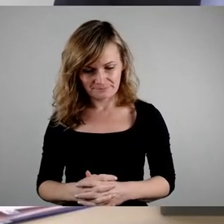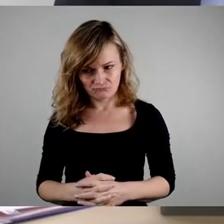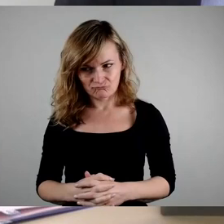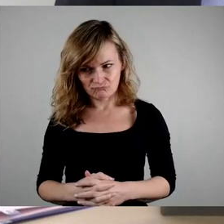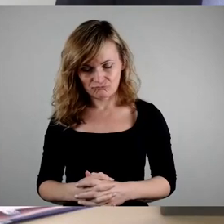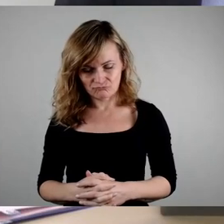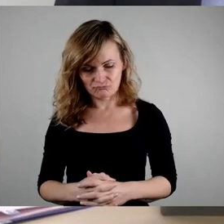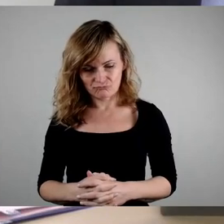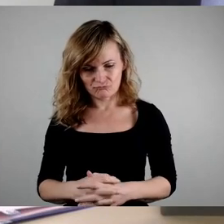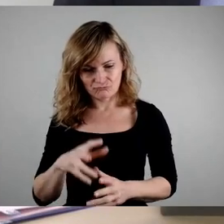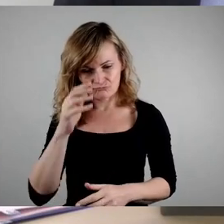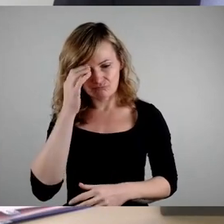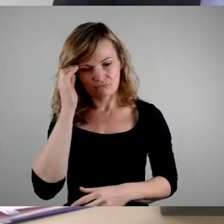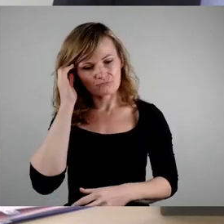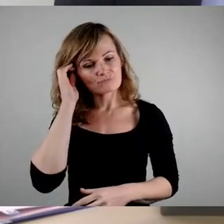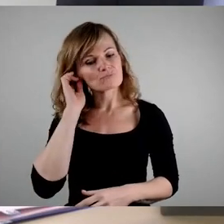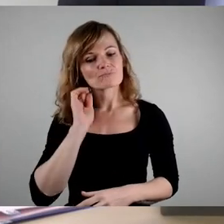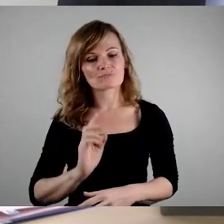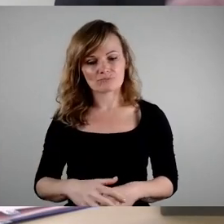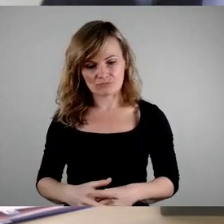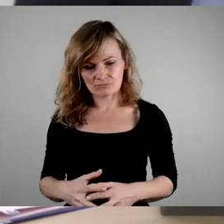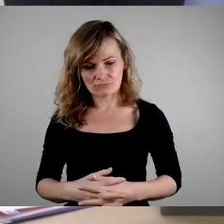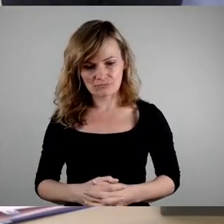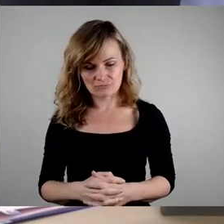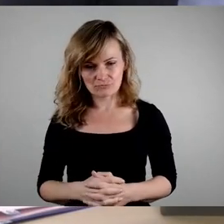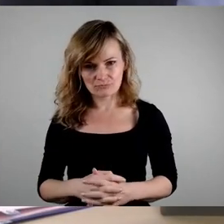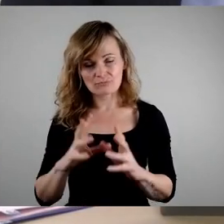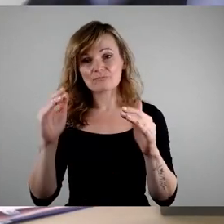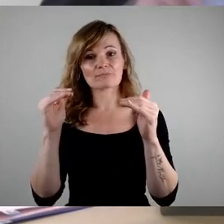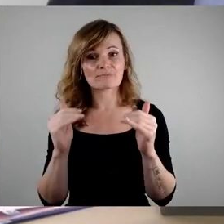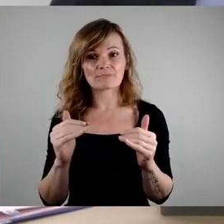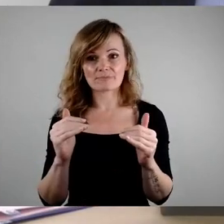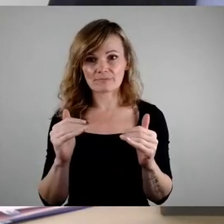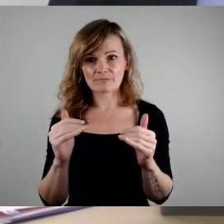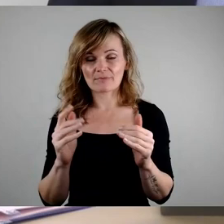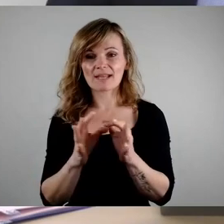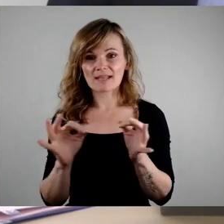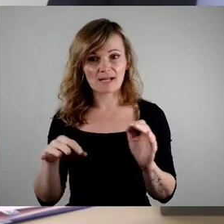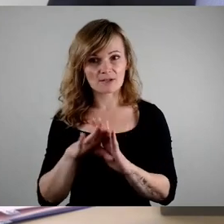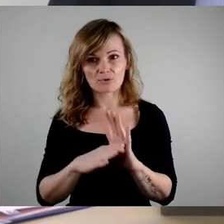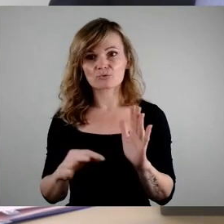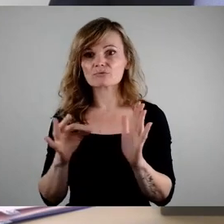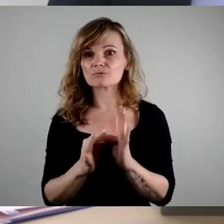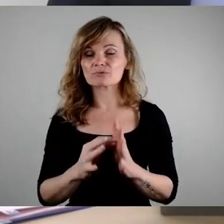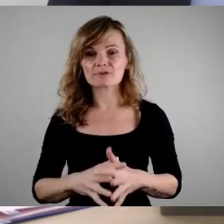Das bringt uns zum nächsten Tagesordnungspunkt.